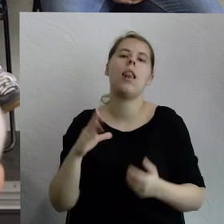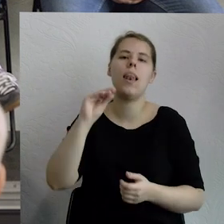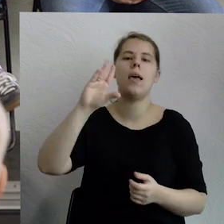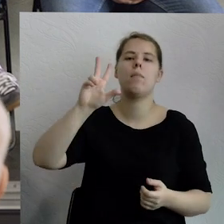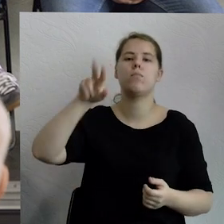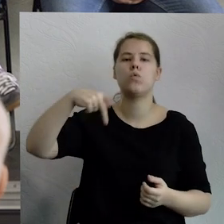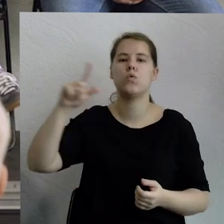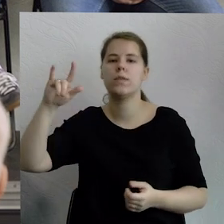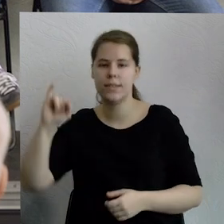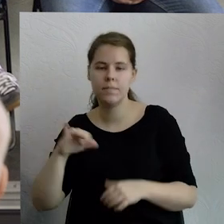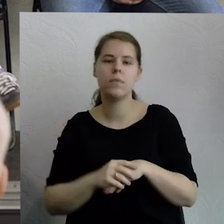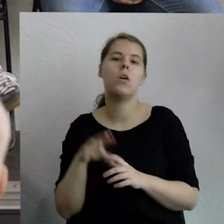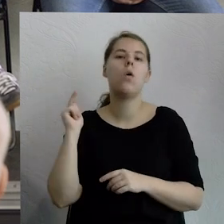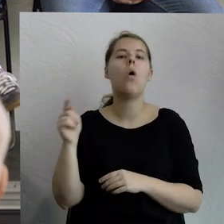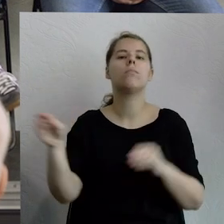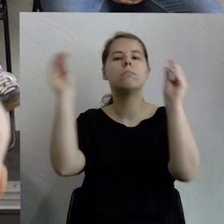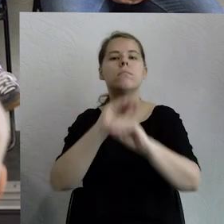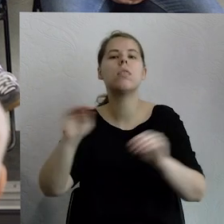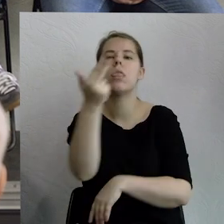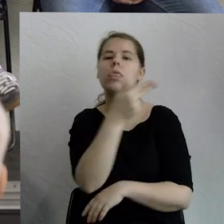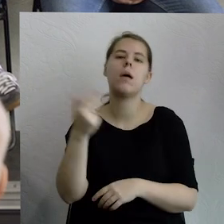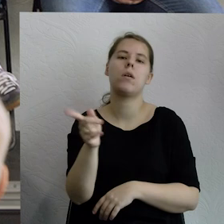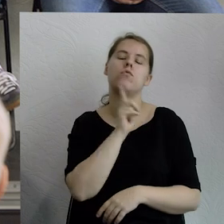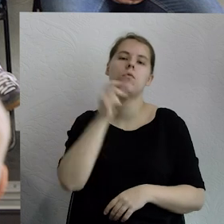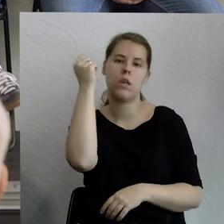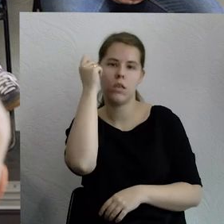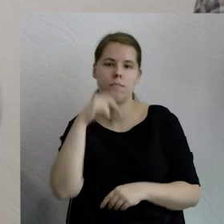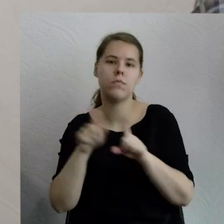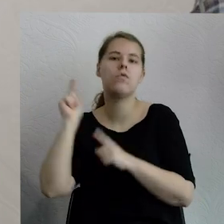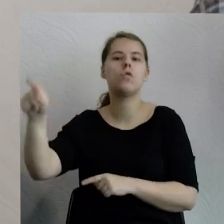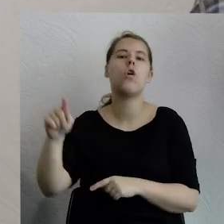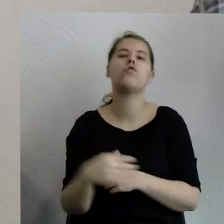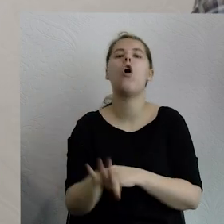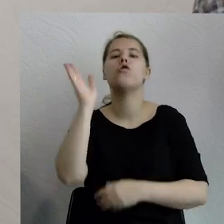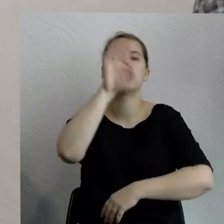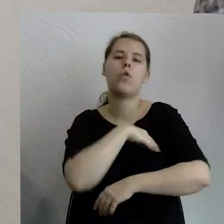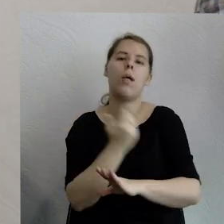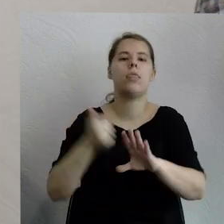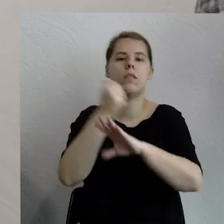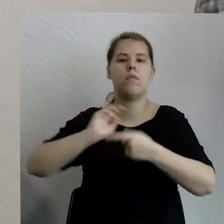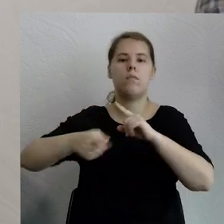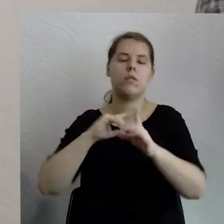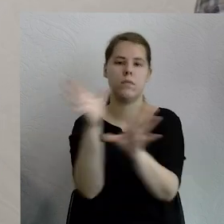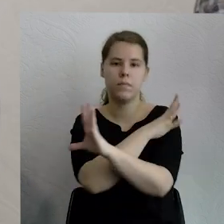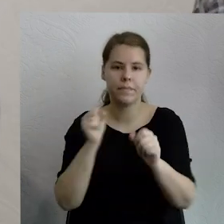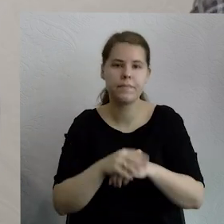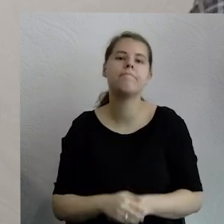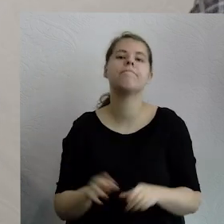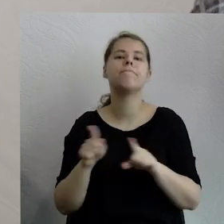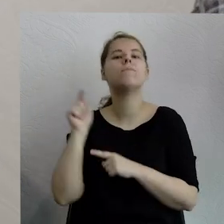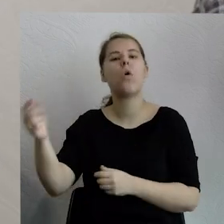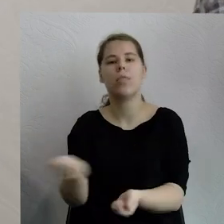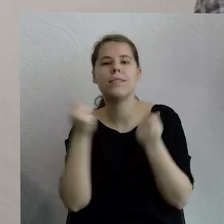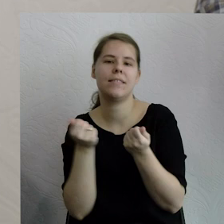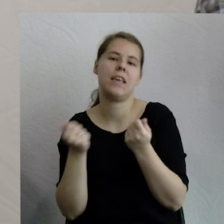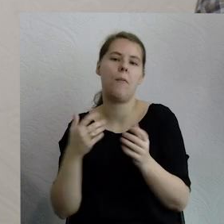Edukator w zakresie sztucznej inteligencji. Absolwent szkoły liderów politycznych. Szkoły Akademii Aktywizmu i Demokracji.